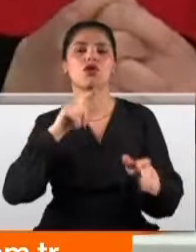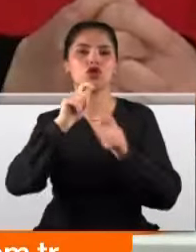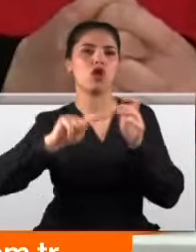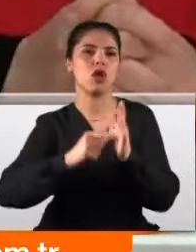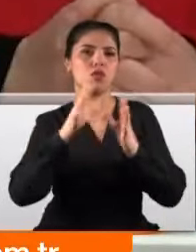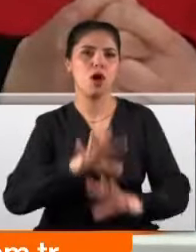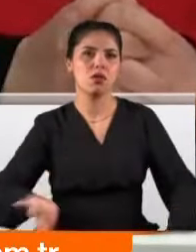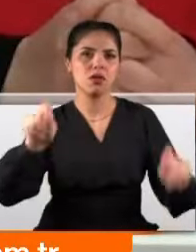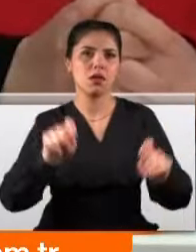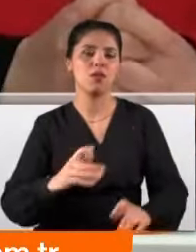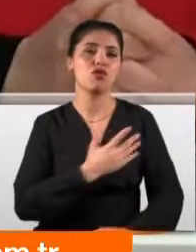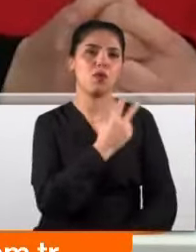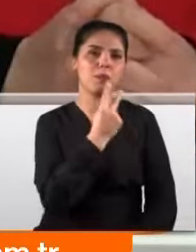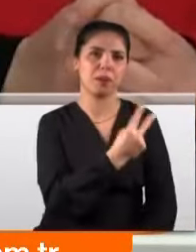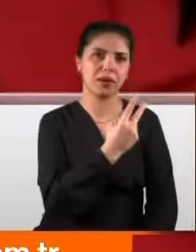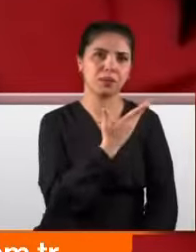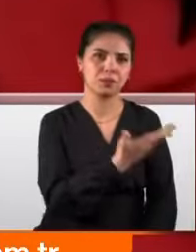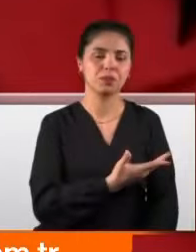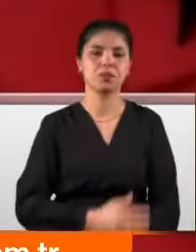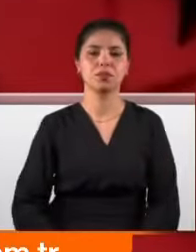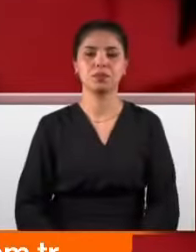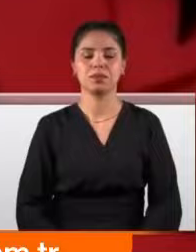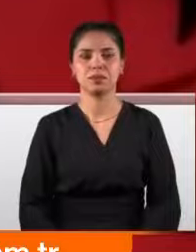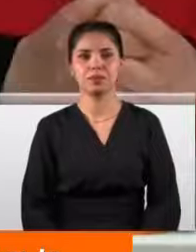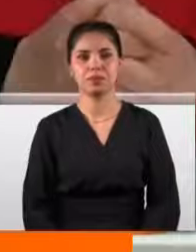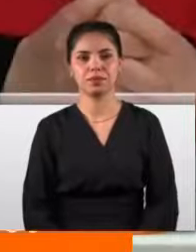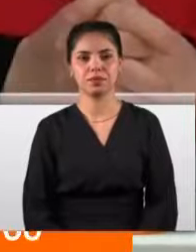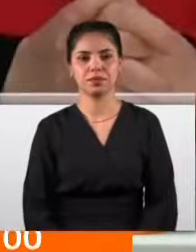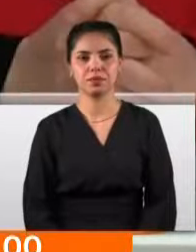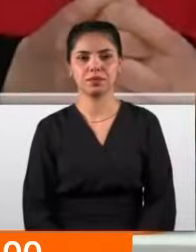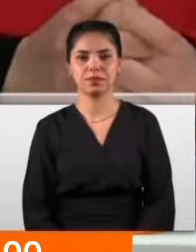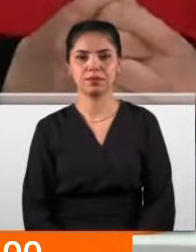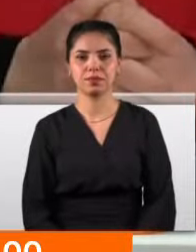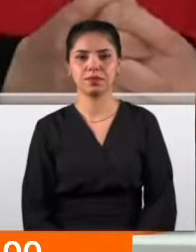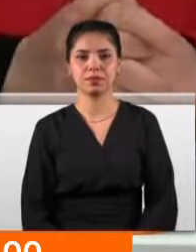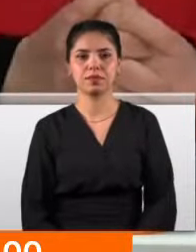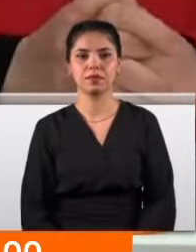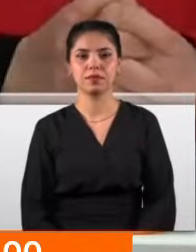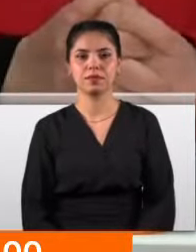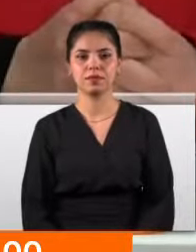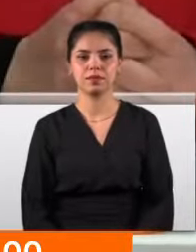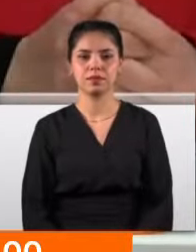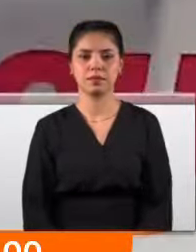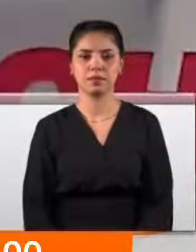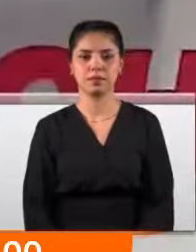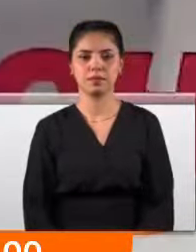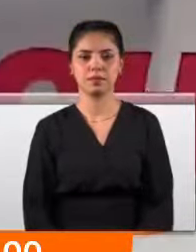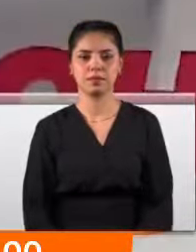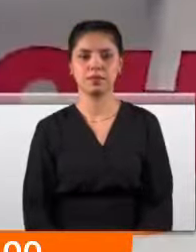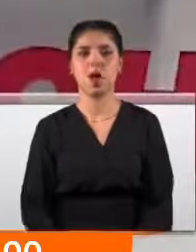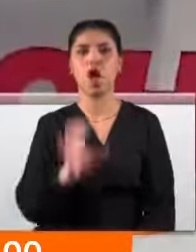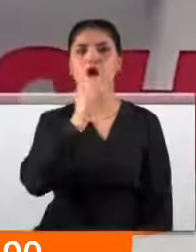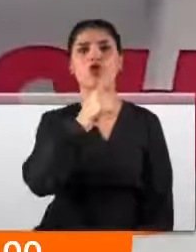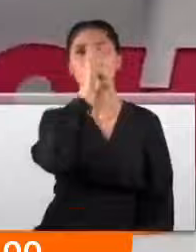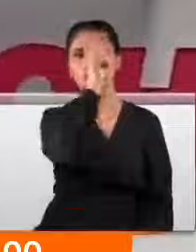belediyeler karşısındakinin siyasi tercihine bakmaksızın eşit hizmet verirler. Özgür